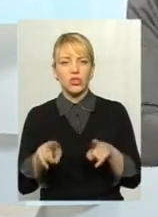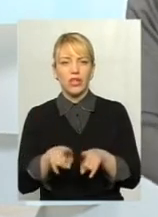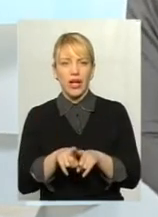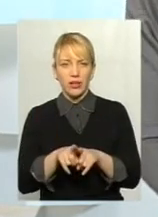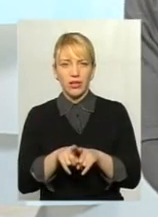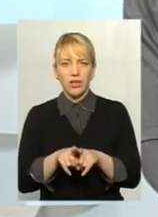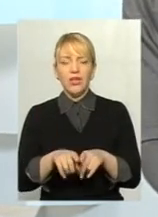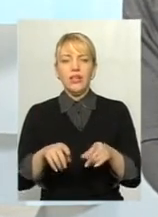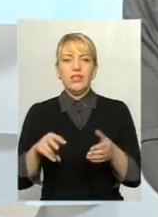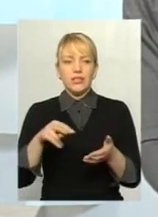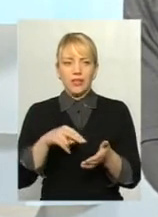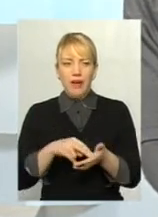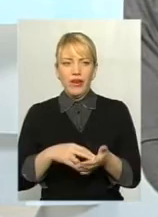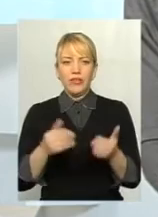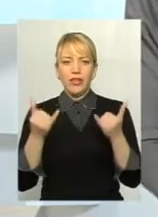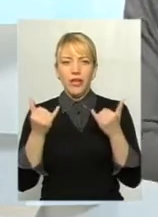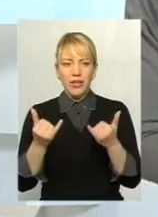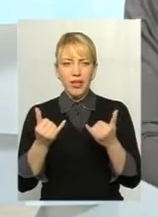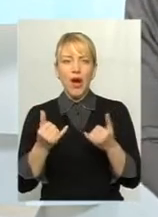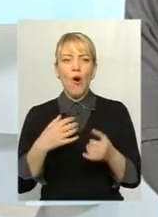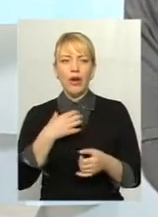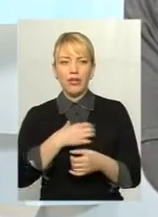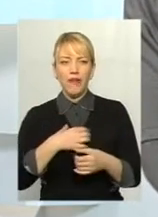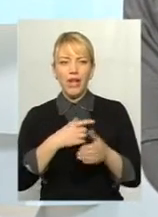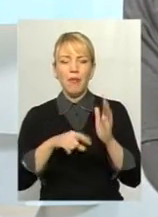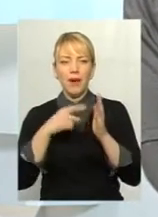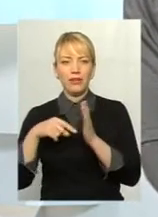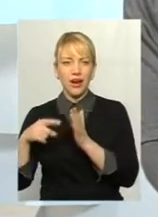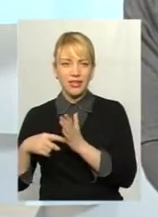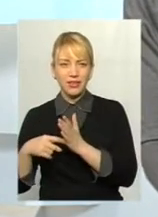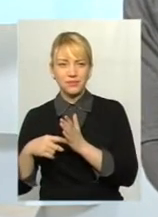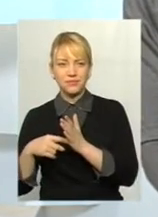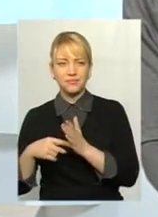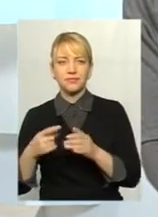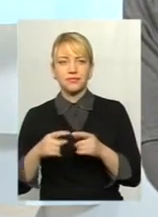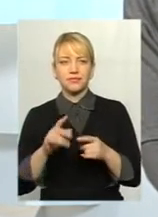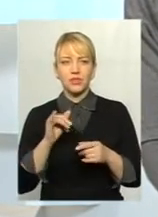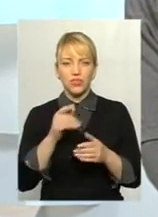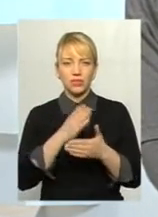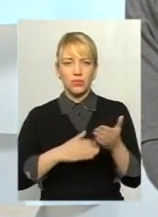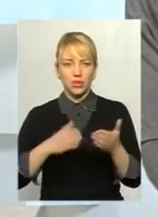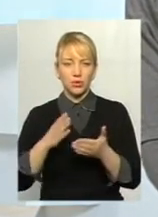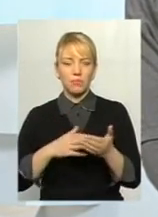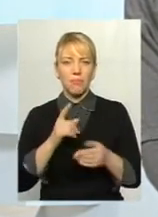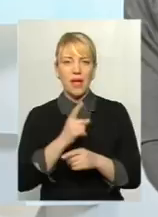ставлячи нині основним питання відміну мораторію,